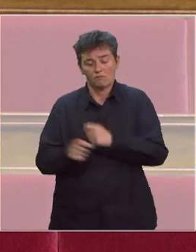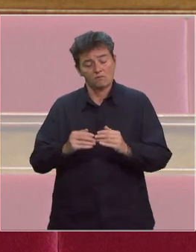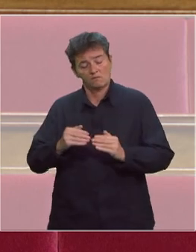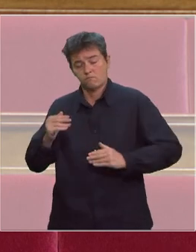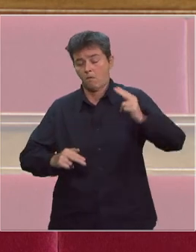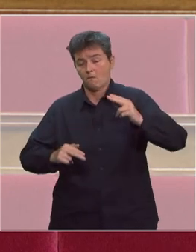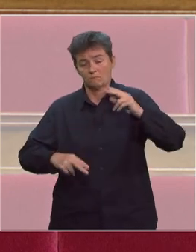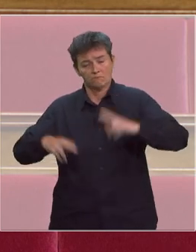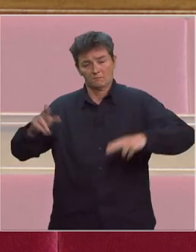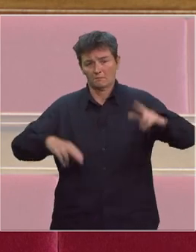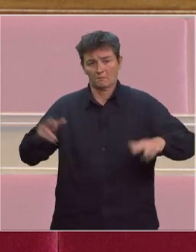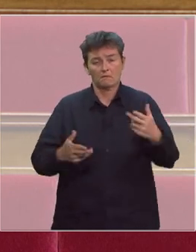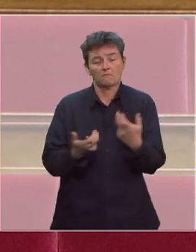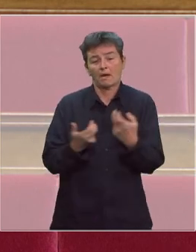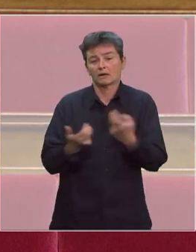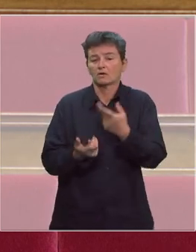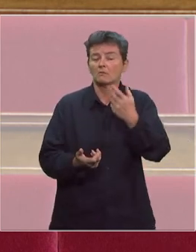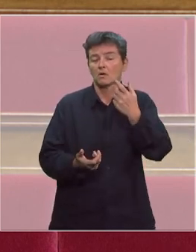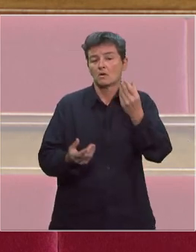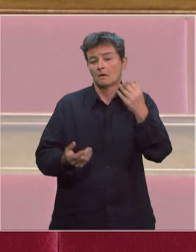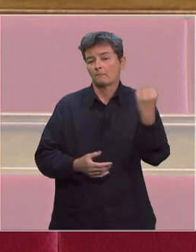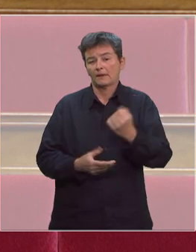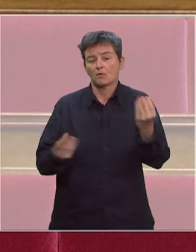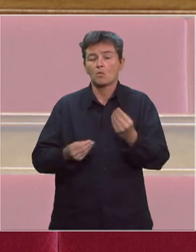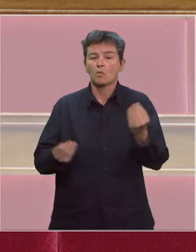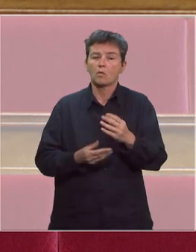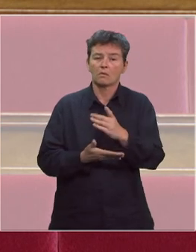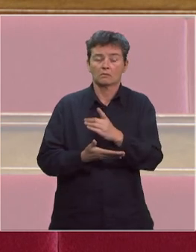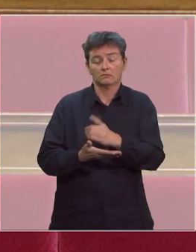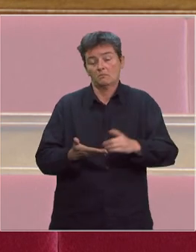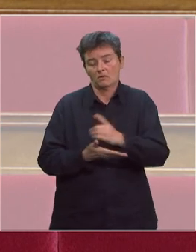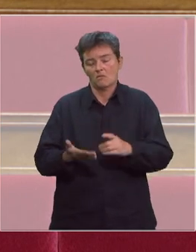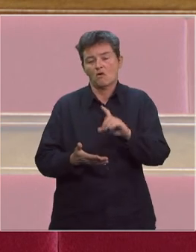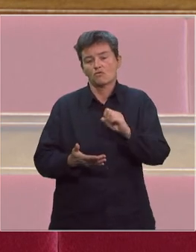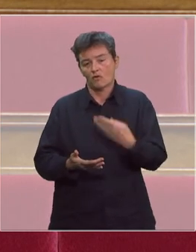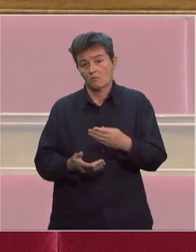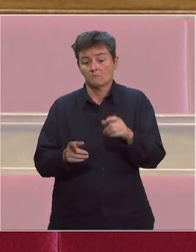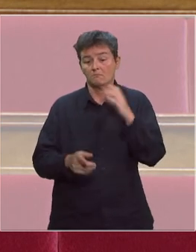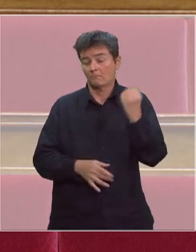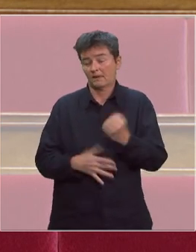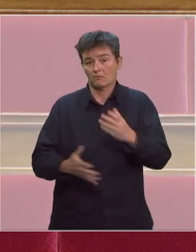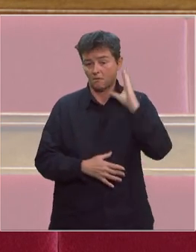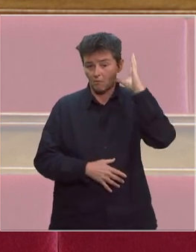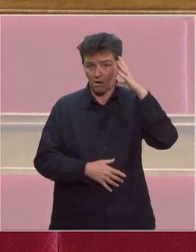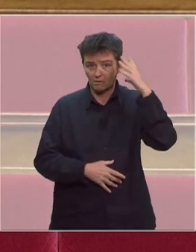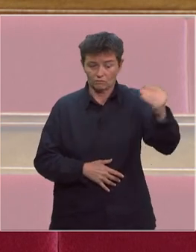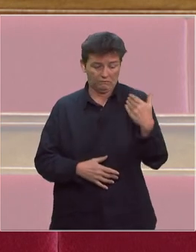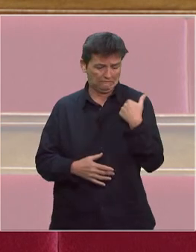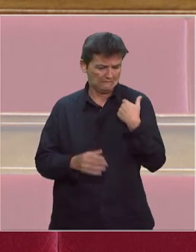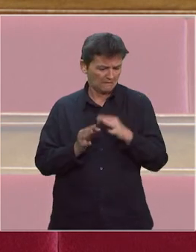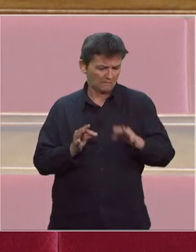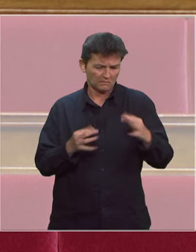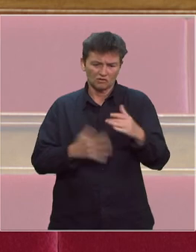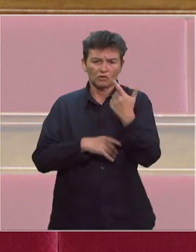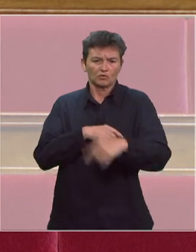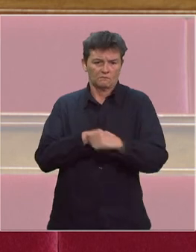constat est particulièrement vrai pour nos Outre-mer et singulièrement pour la Guadeloupe où le seuil épidémique a été franchi il y a maintenant plus de deux